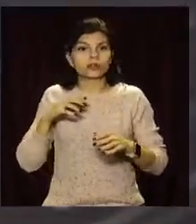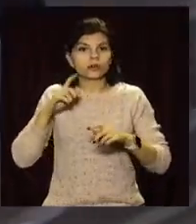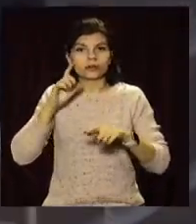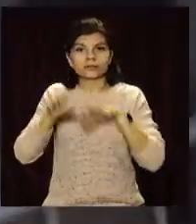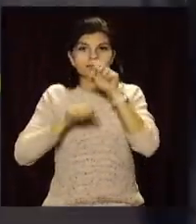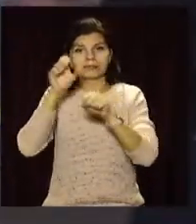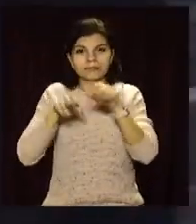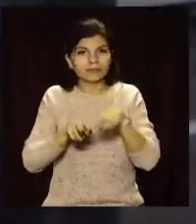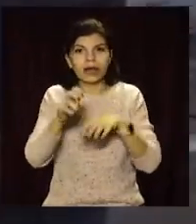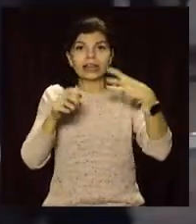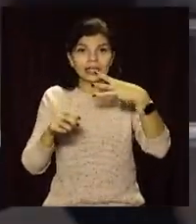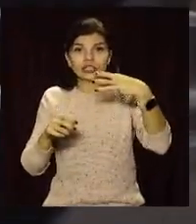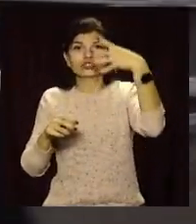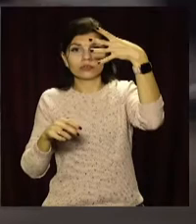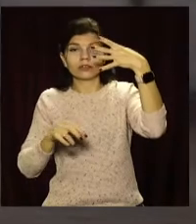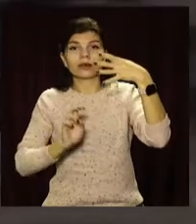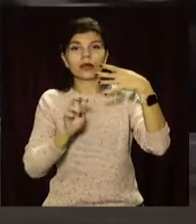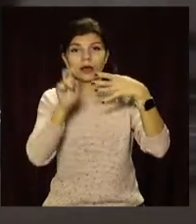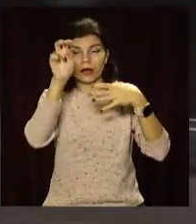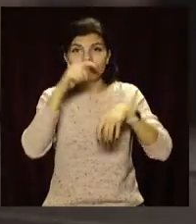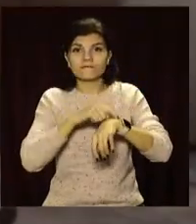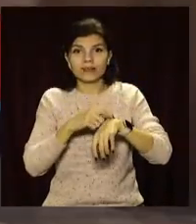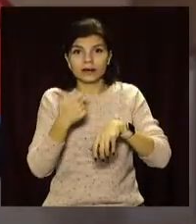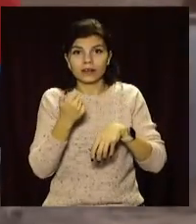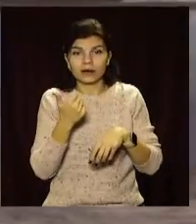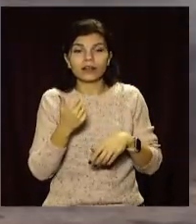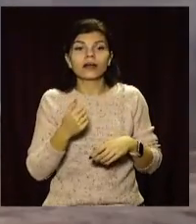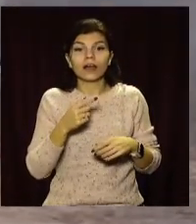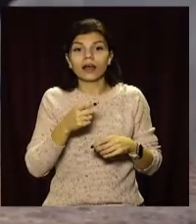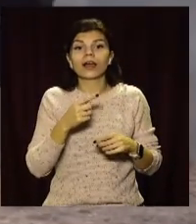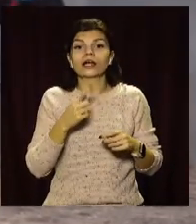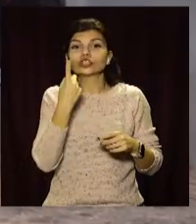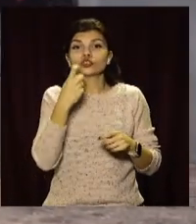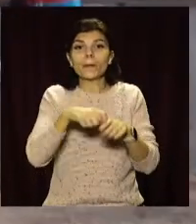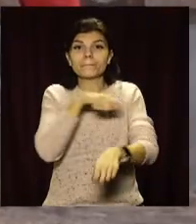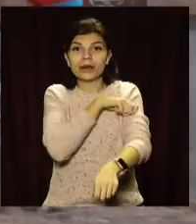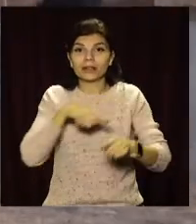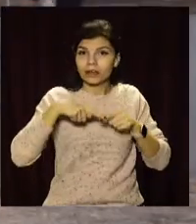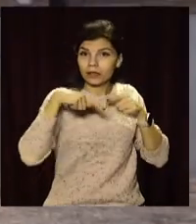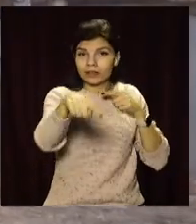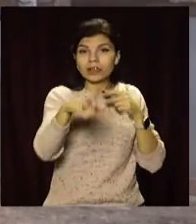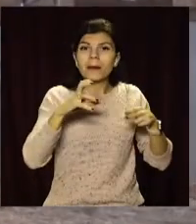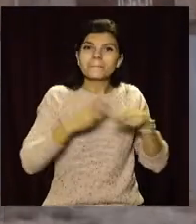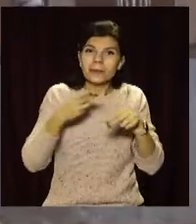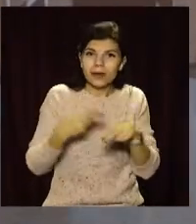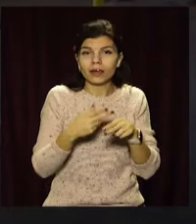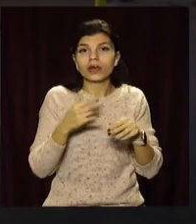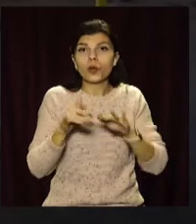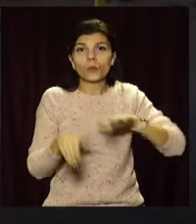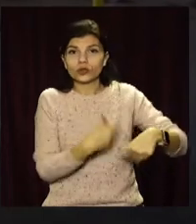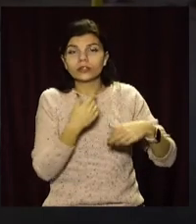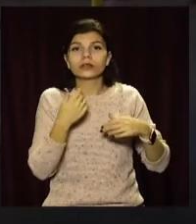драбиною на третій і четвертий поверхи навчальної башти, подолати 100-метрову смугу з перешкодами та пройти